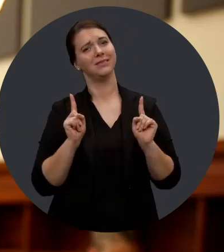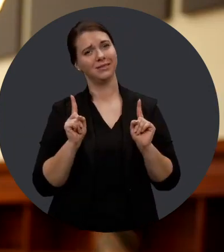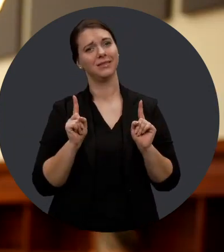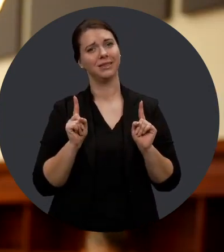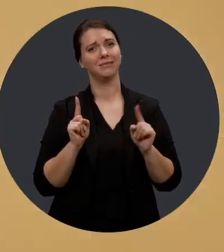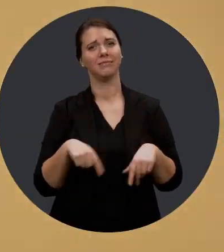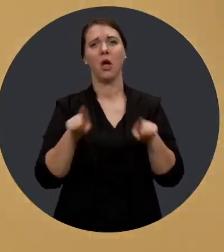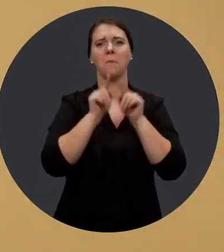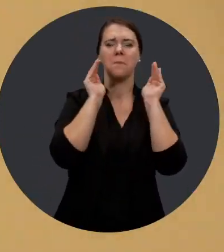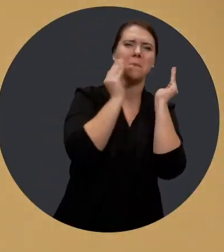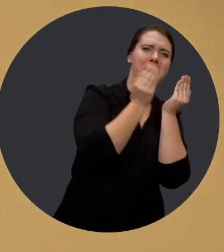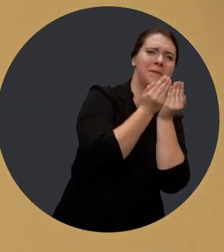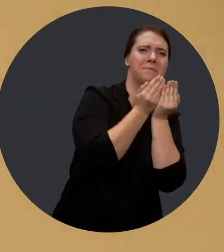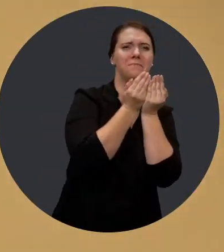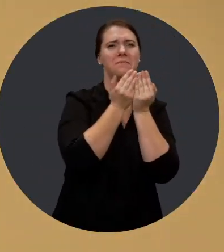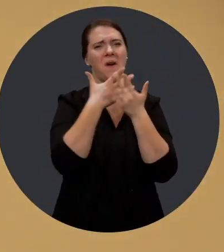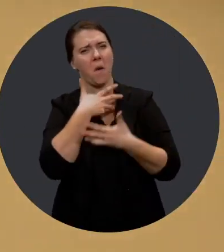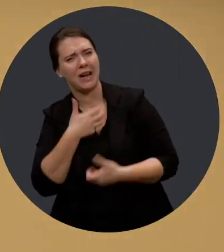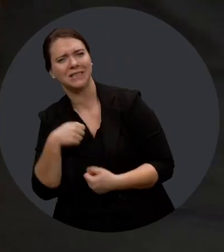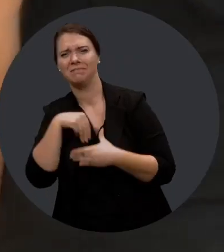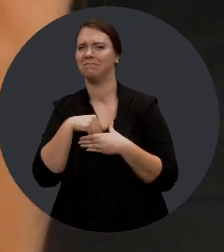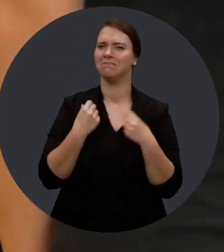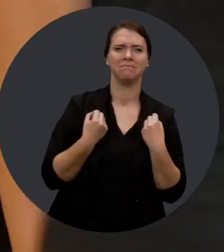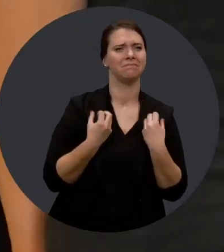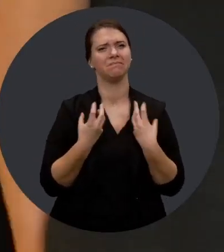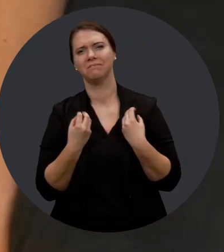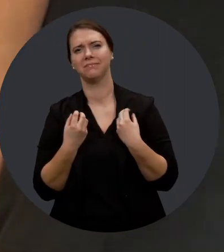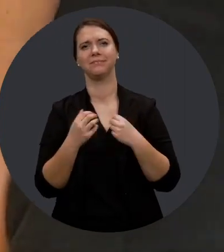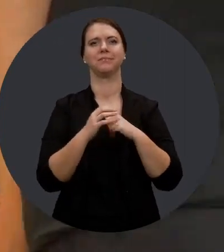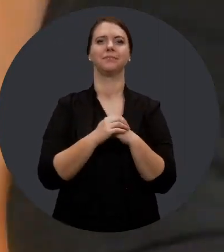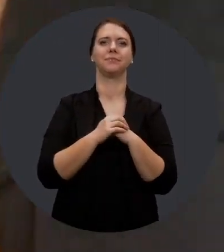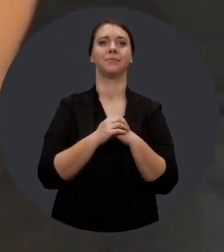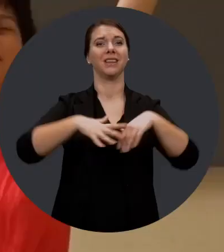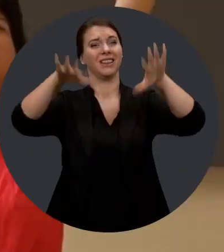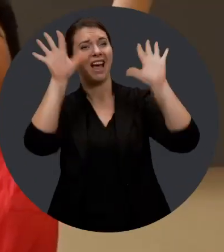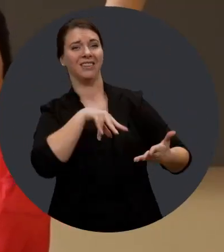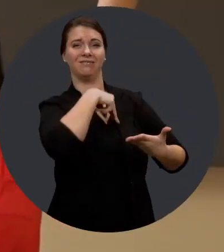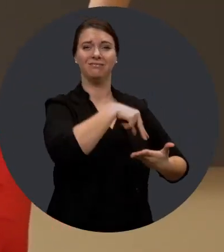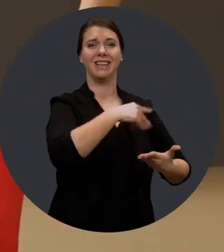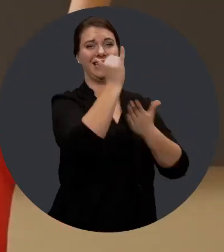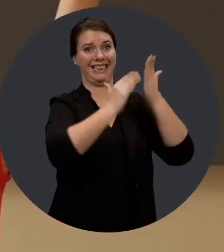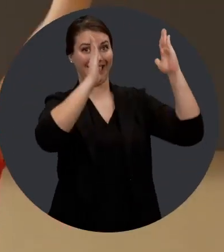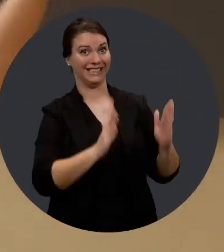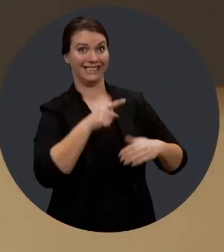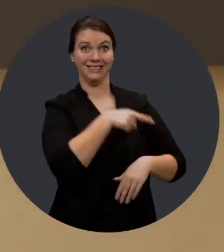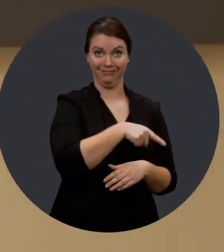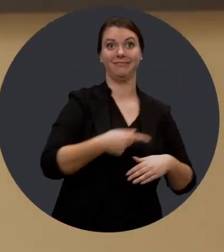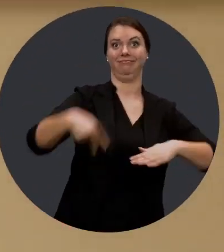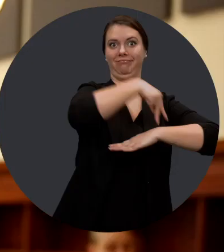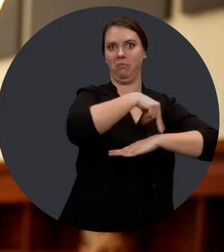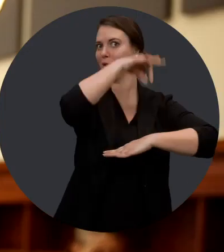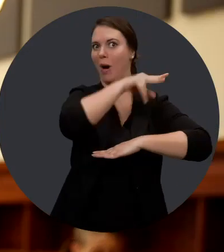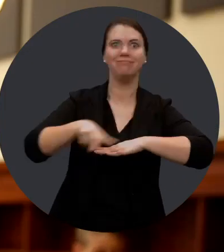différence. Le regard qui va se dérober, le regard qui n pas vraiment affirmé. Puis, à travers les œuvres, quand les